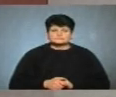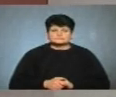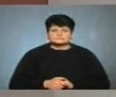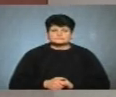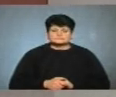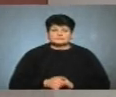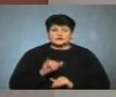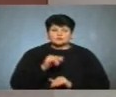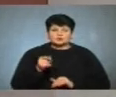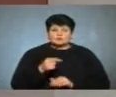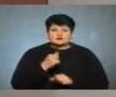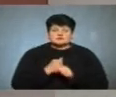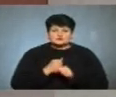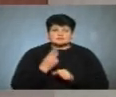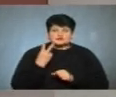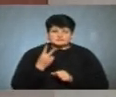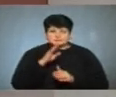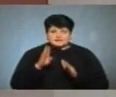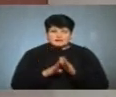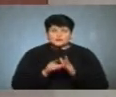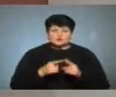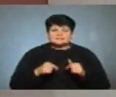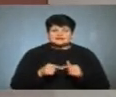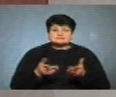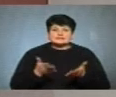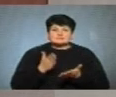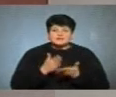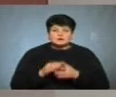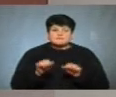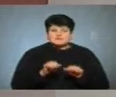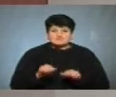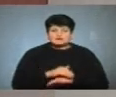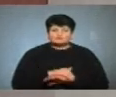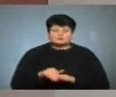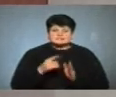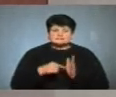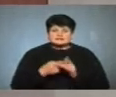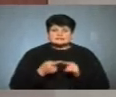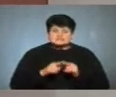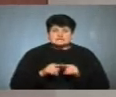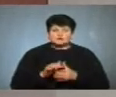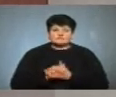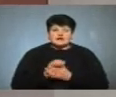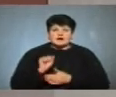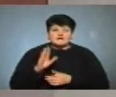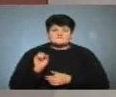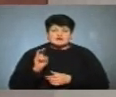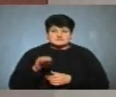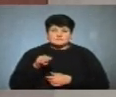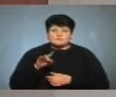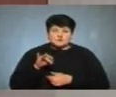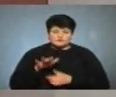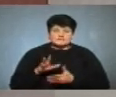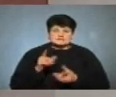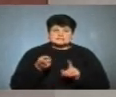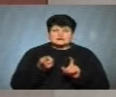У Тернополі працюють дві підрядні організації, які мають прибирати вулиці міста. Це товариство «Авакс-Пров», за яким закріплено територію